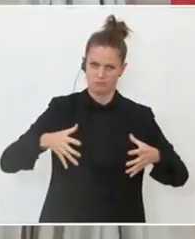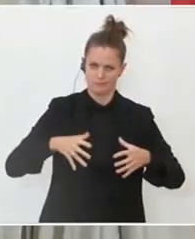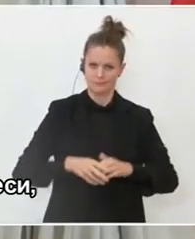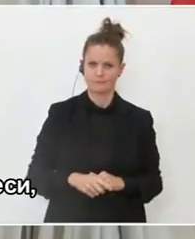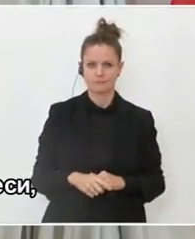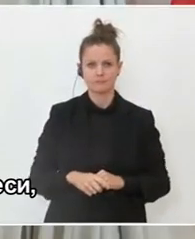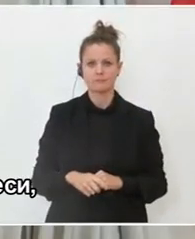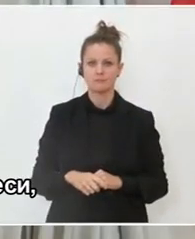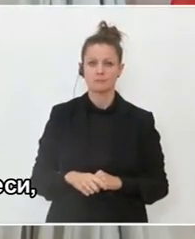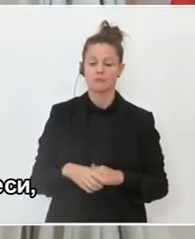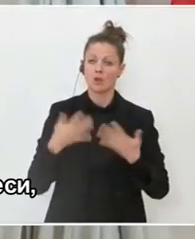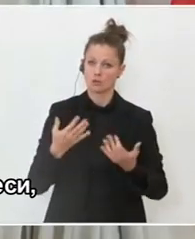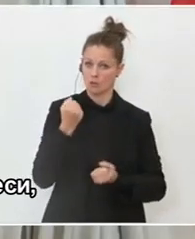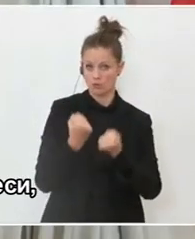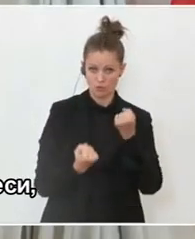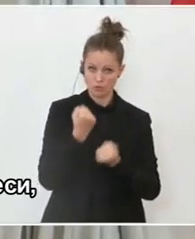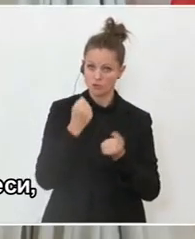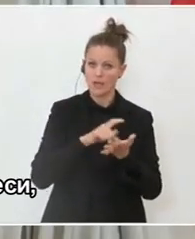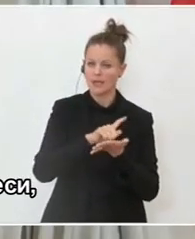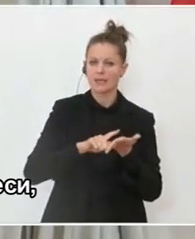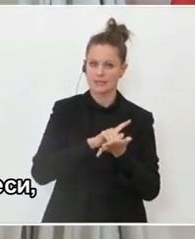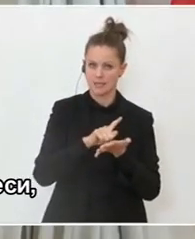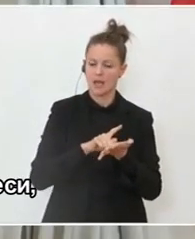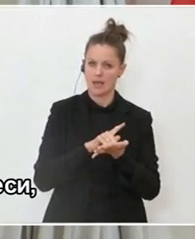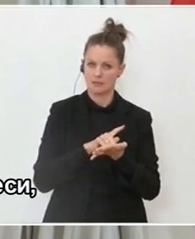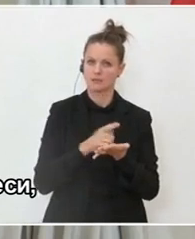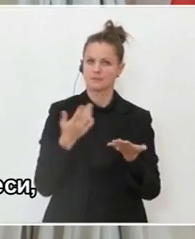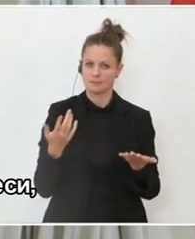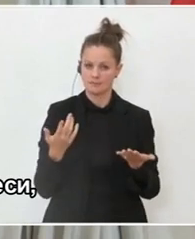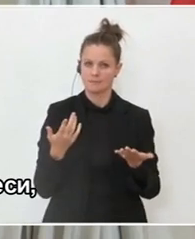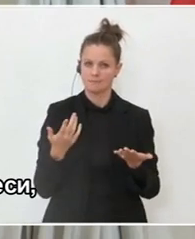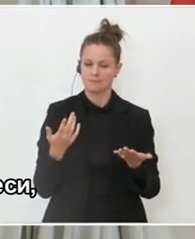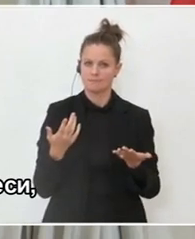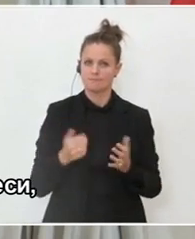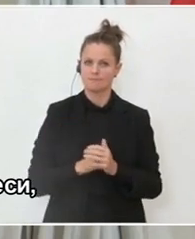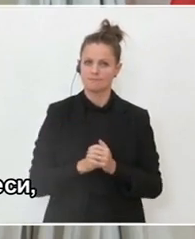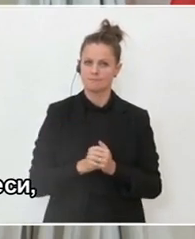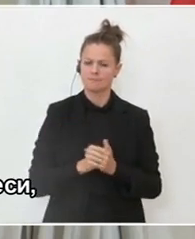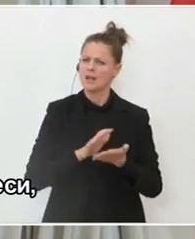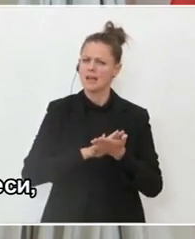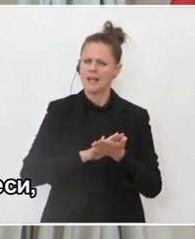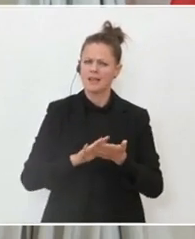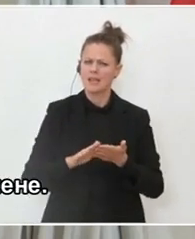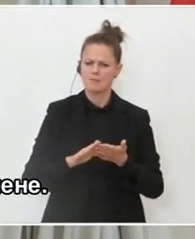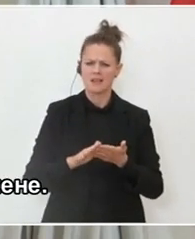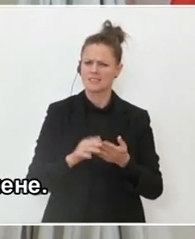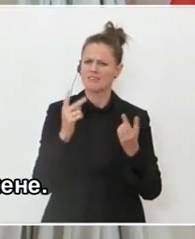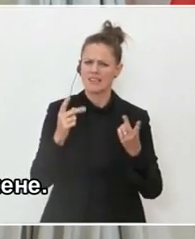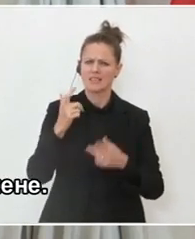In dieser schwierigen Zeit sollte es jedoch aber niemals um persönliche Interessen,